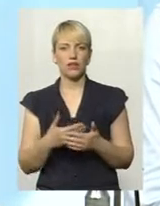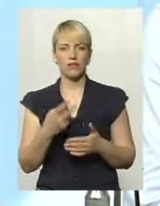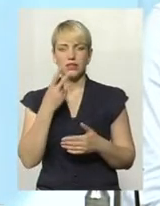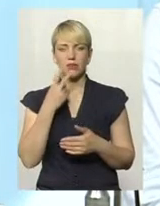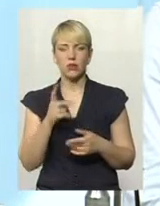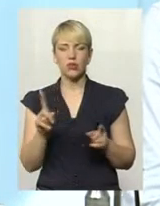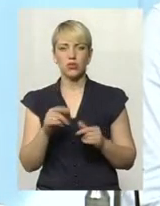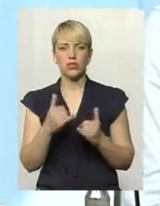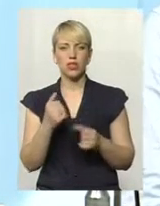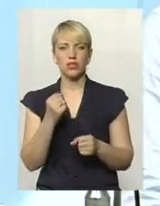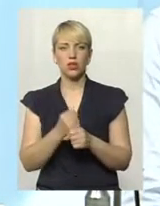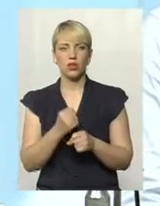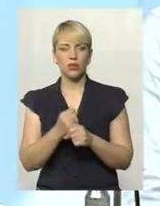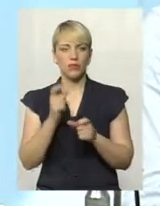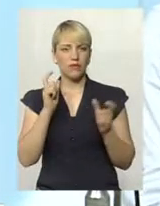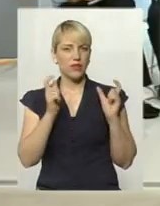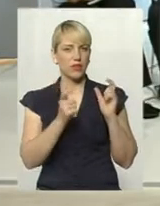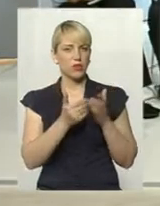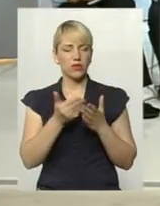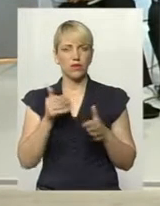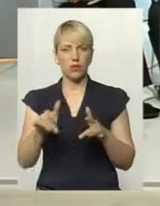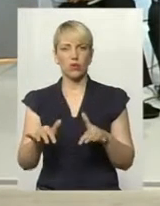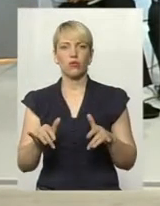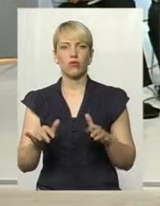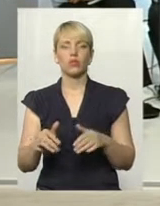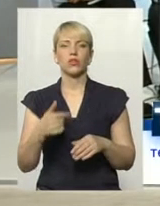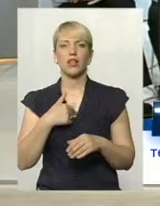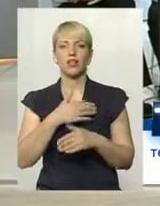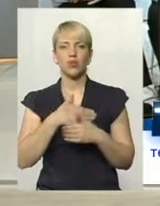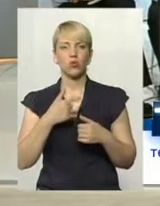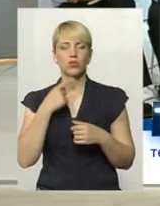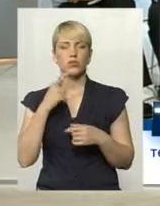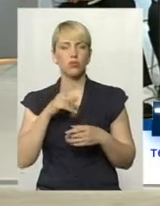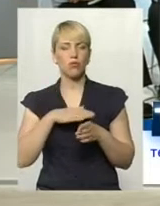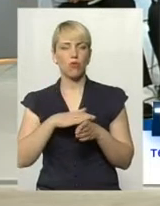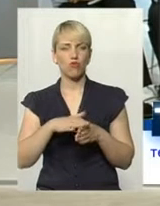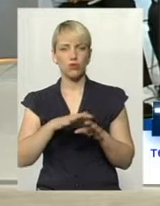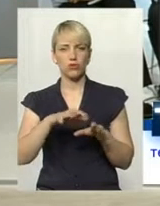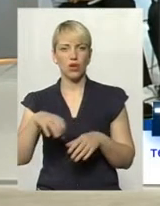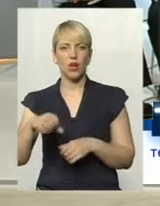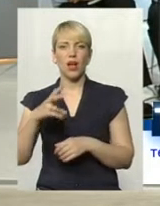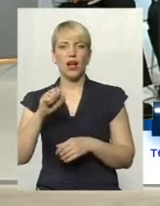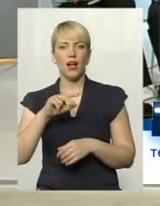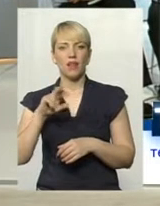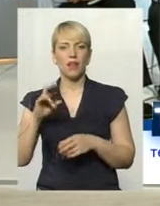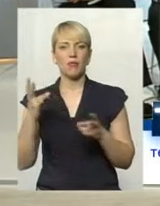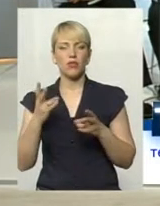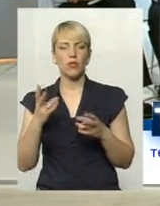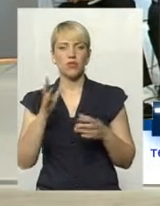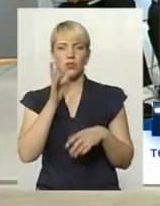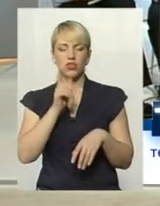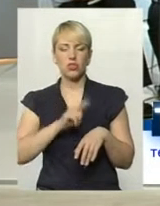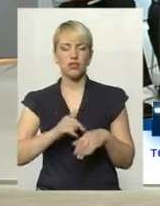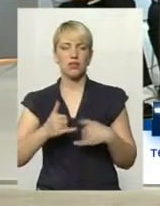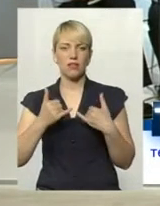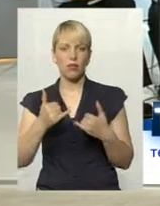робиться, відвернути їх від комп'ютерів. Я не хотів би сказати, що повністю відвернути, потрібен якийсь був час для комп'ютера і